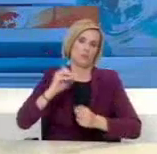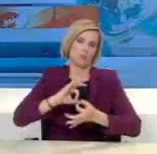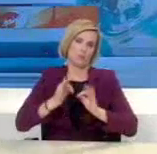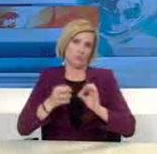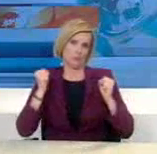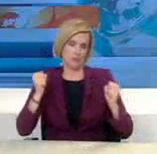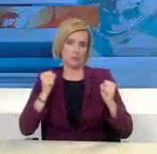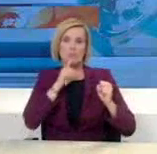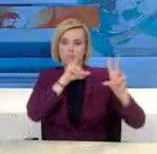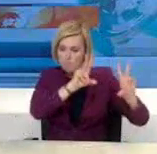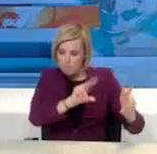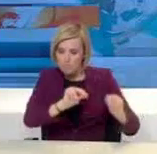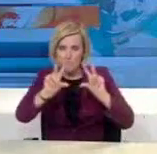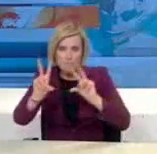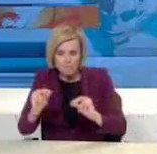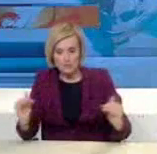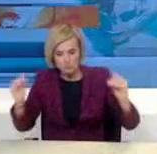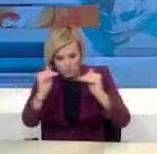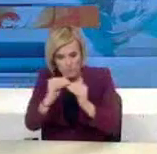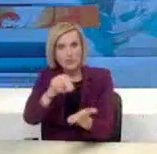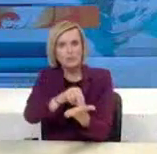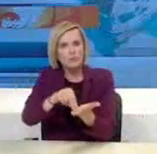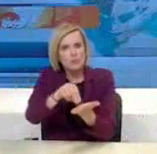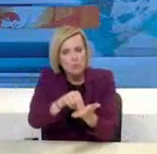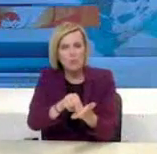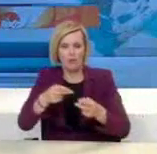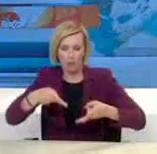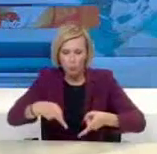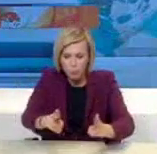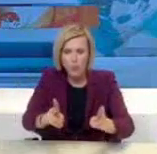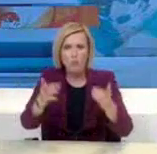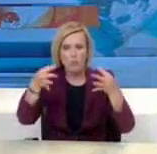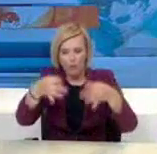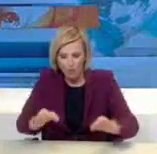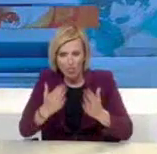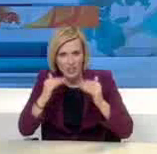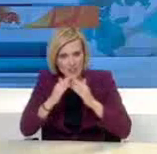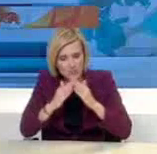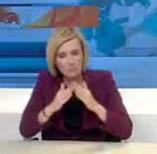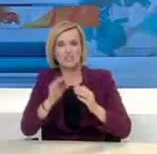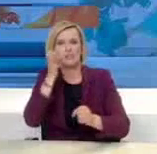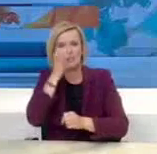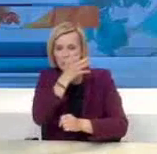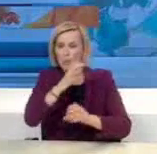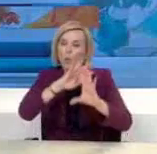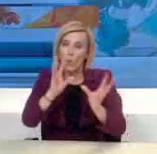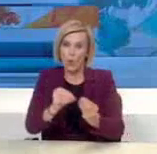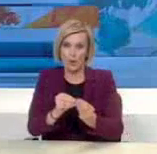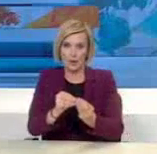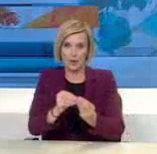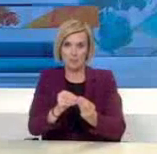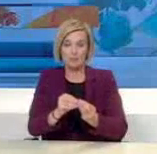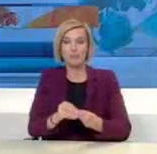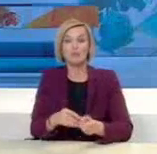Ό,τι ισχύει για τους υπόλοιπους πολίτες θα ισχύσει και για αυτές τις κατηγορίες. Ήδη τις προηγούμενες μέρες, το Υπουργείο Συστορικών επιχορήγησε με 5